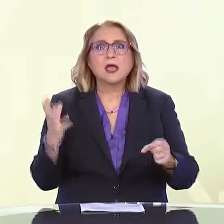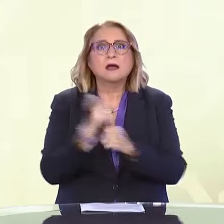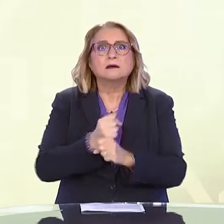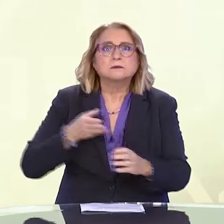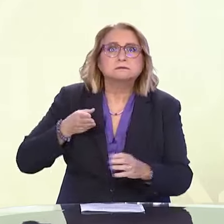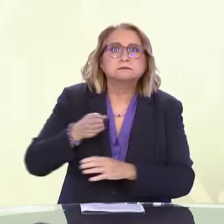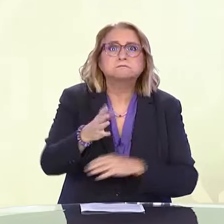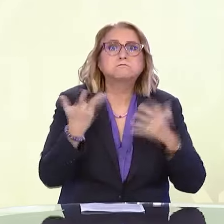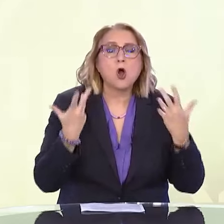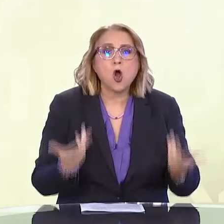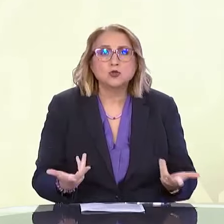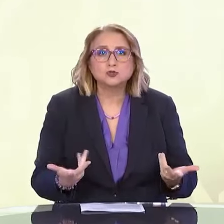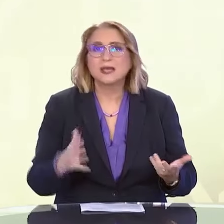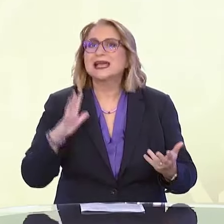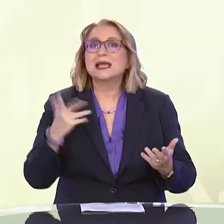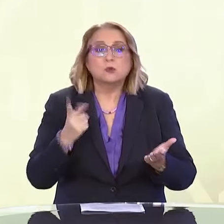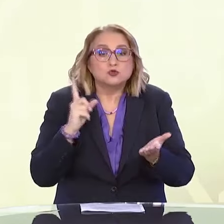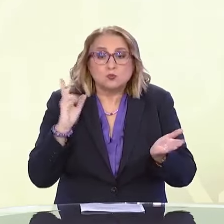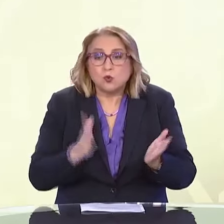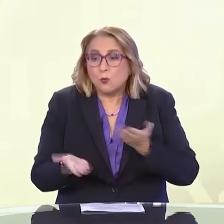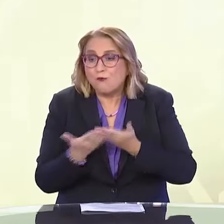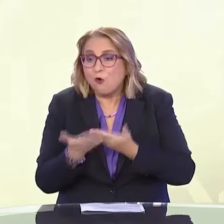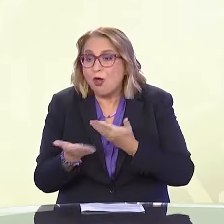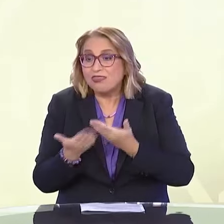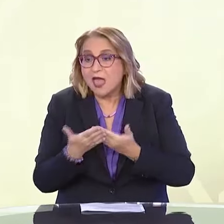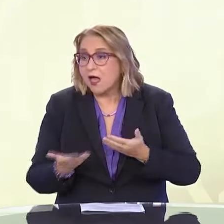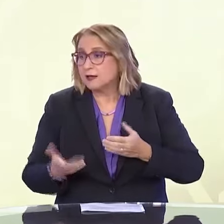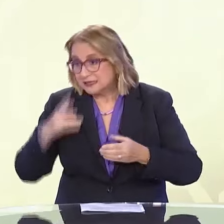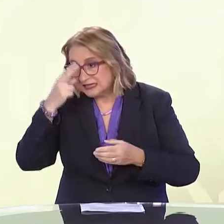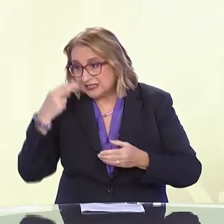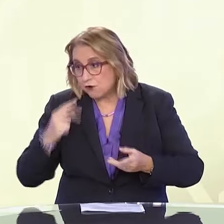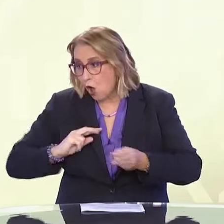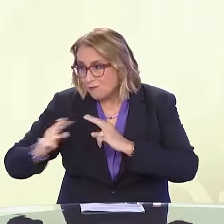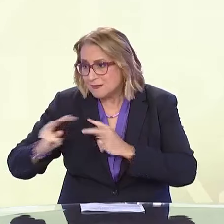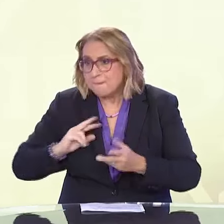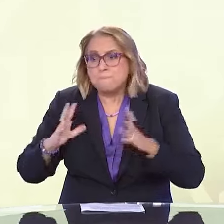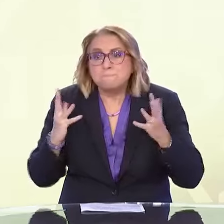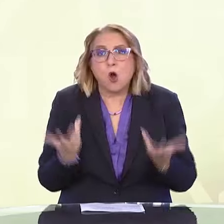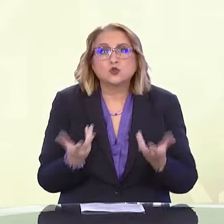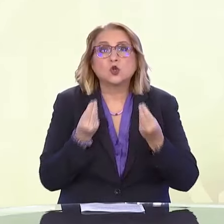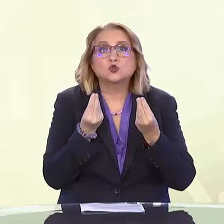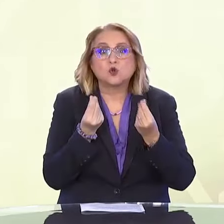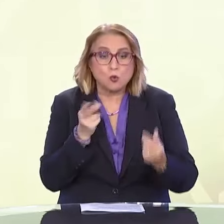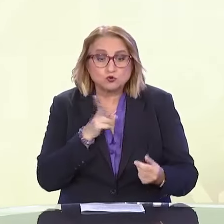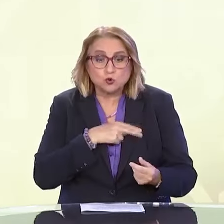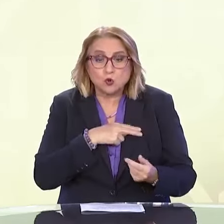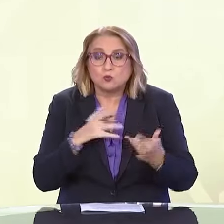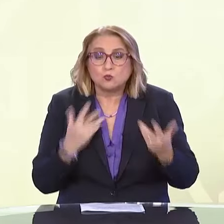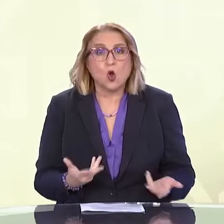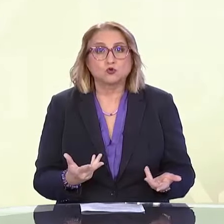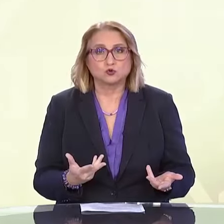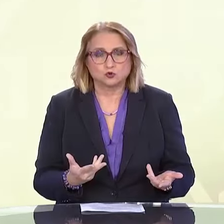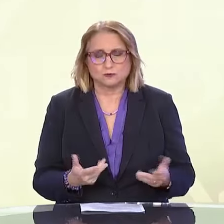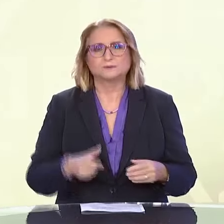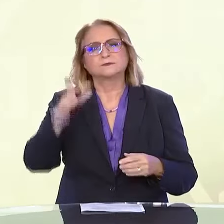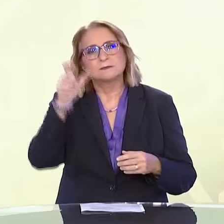πώς μπορούμε να συνοδεύσουμε σωστά και με ασφάλεια έναν τυφλό. Ακολουθήσαμε τον τυφλό δημοσιογράφο Γιάννη Βίτσο σε μια καθημερινή διαδρομή του στο